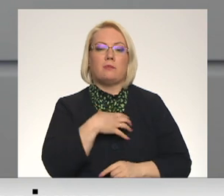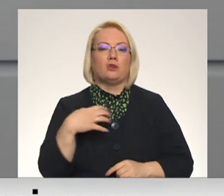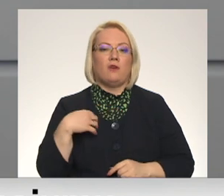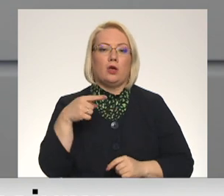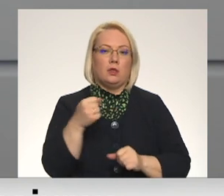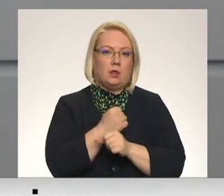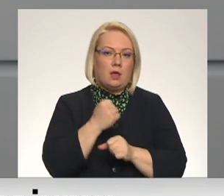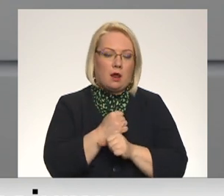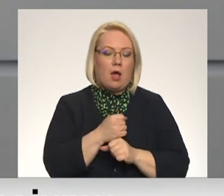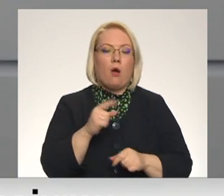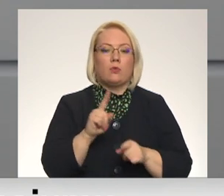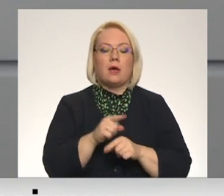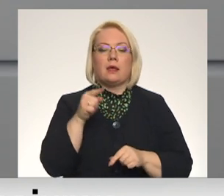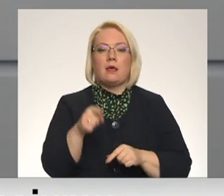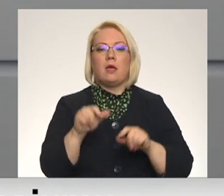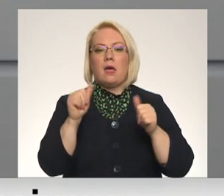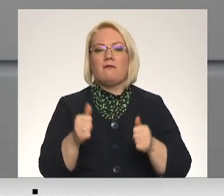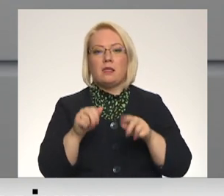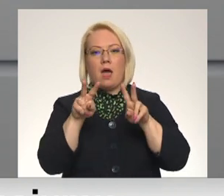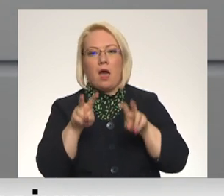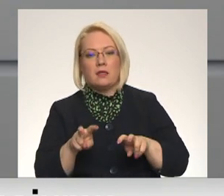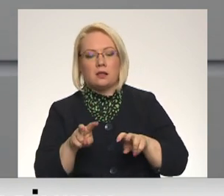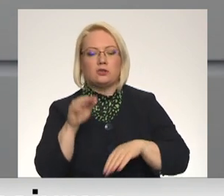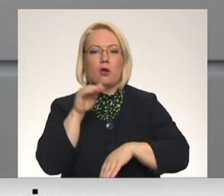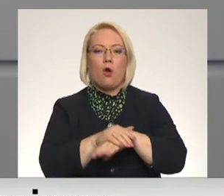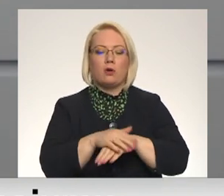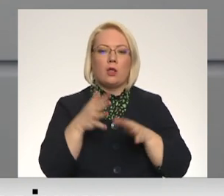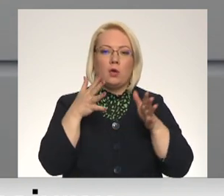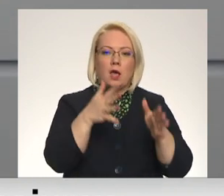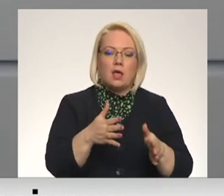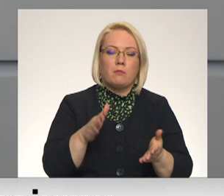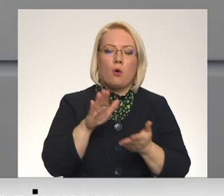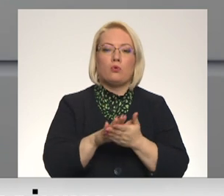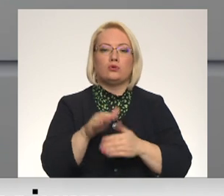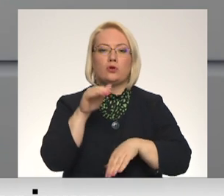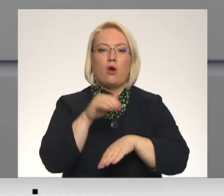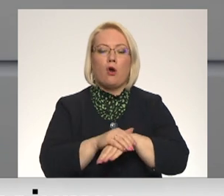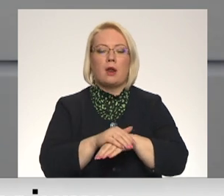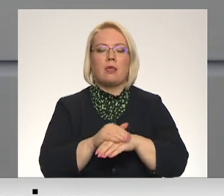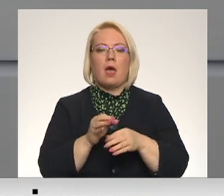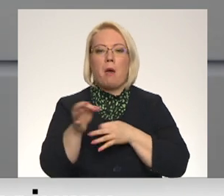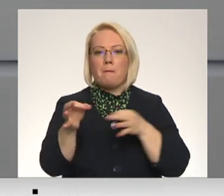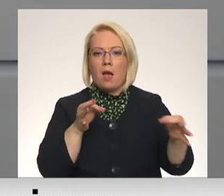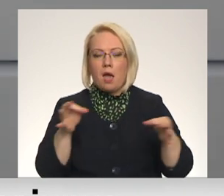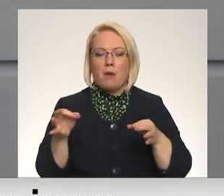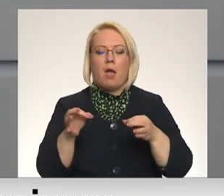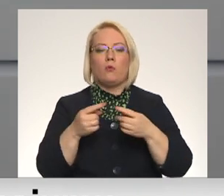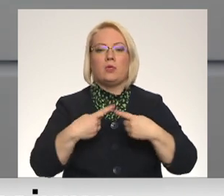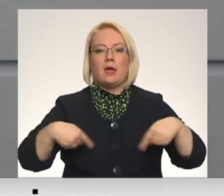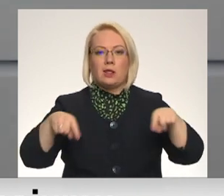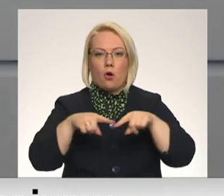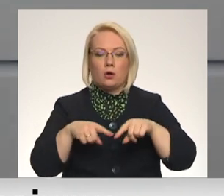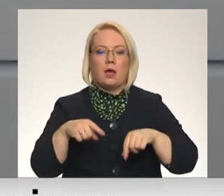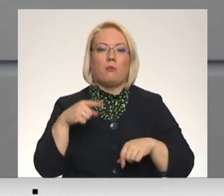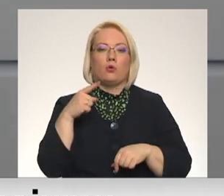un tieši šādā veidā analizē konkrēto ietekmi uz konkrētām akkaimēm, konkrētām teritorijām. Tādā veidā